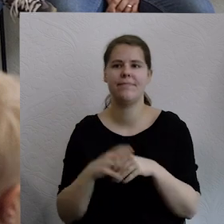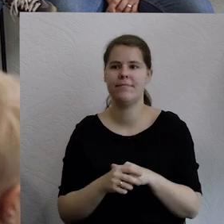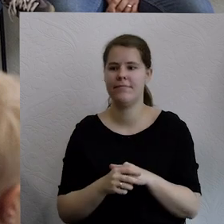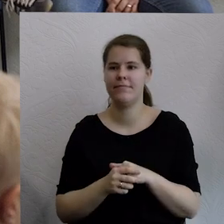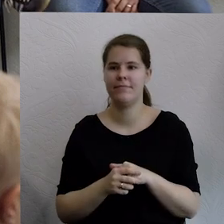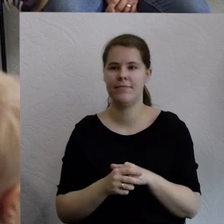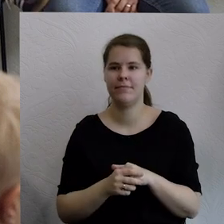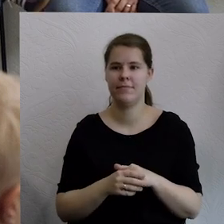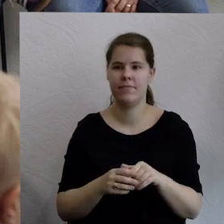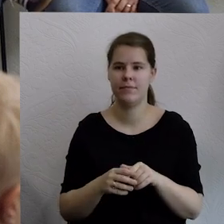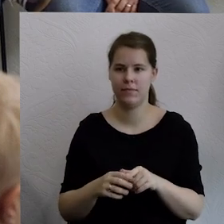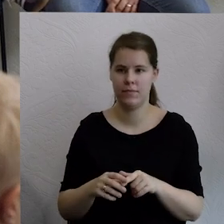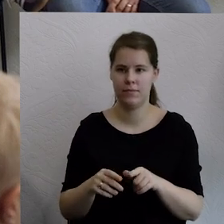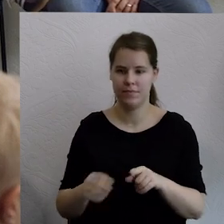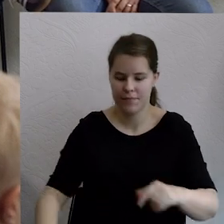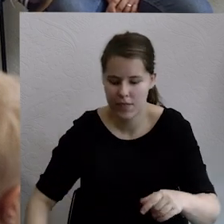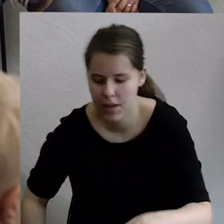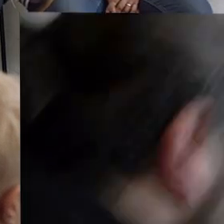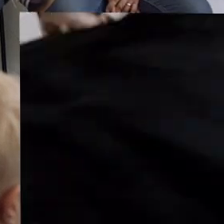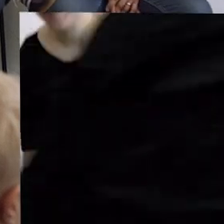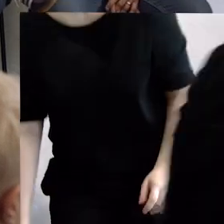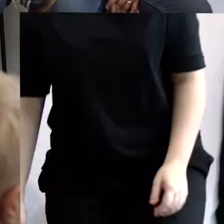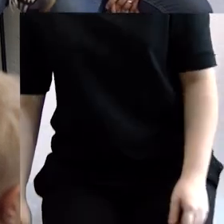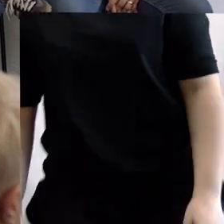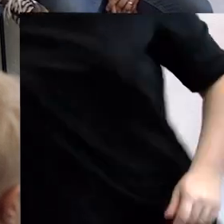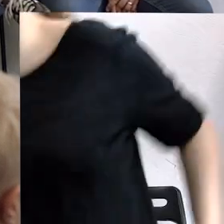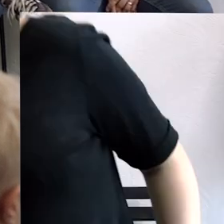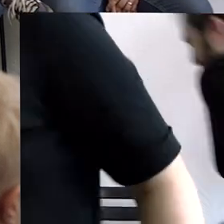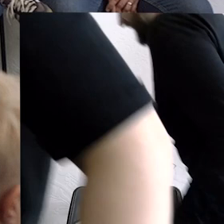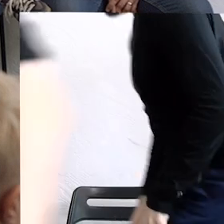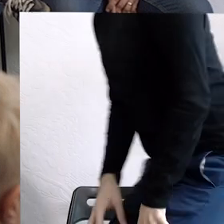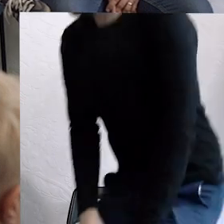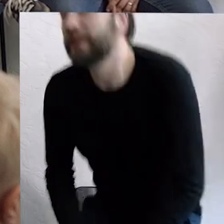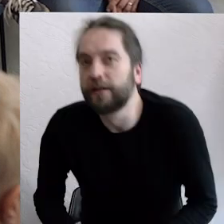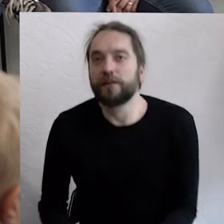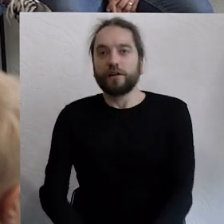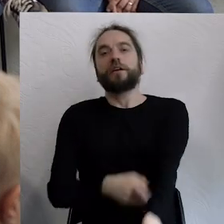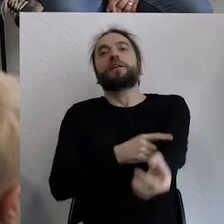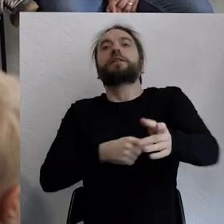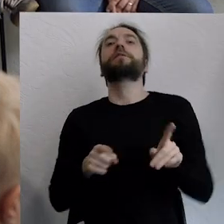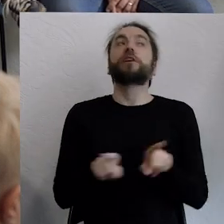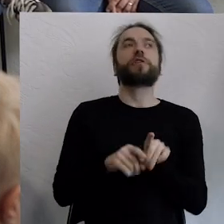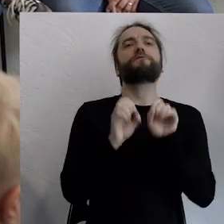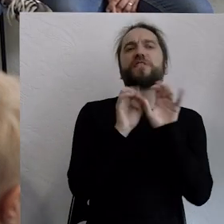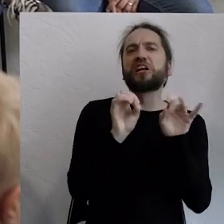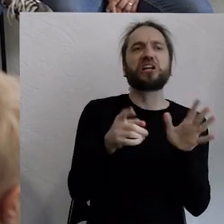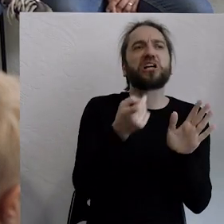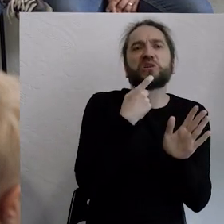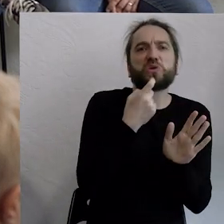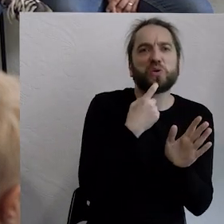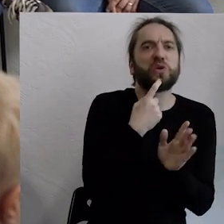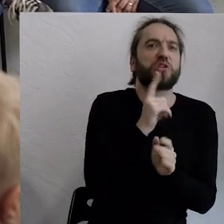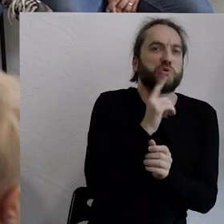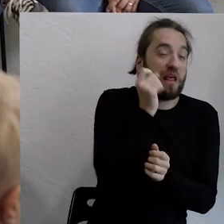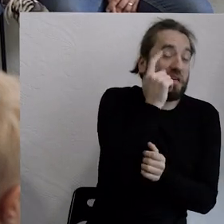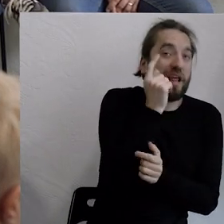ze sztuczną inteligencją, wytłumaczenie co to jest i tak na zasadzie też innowacji i tego,